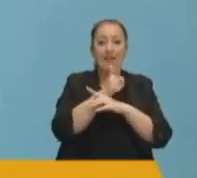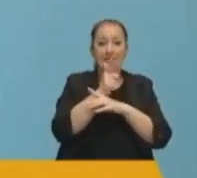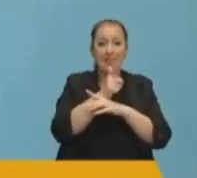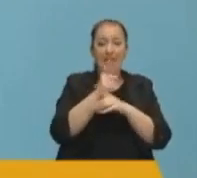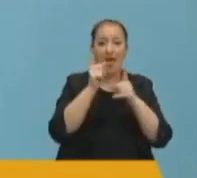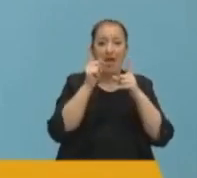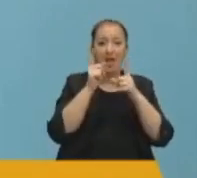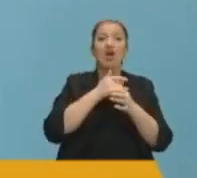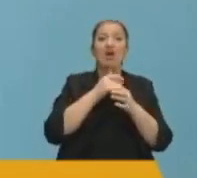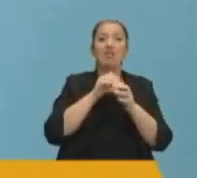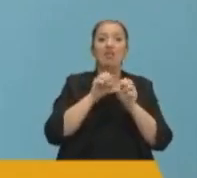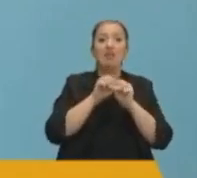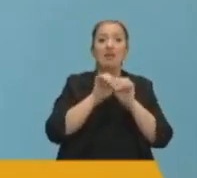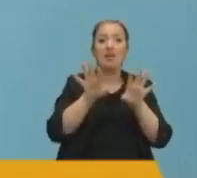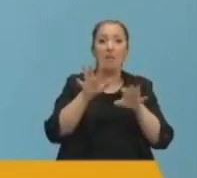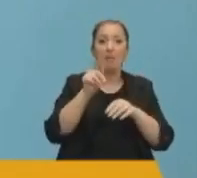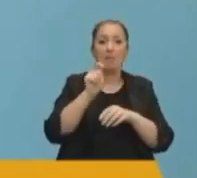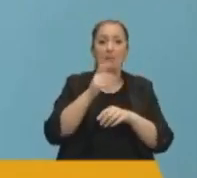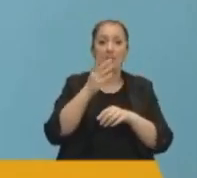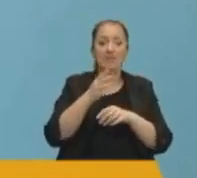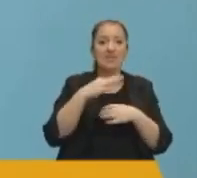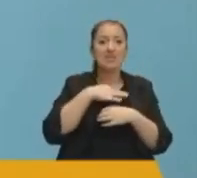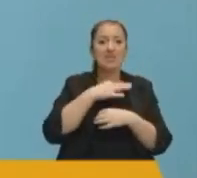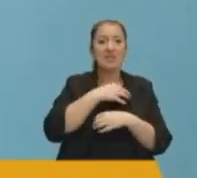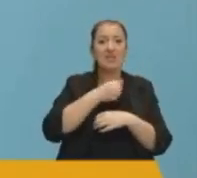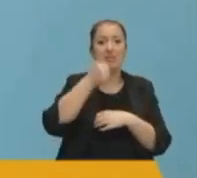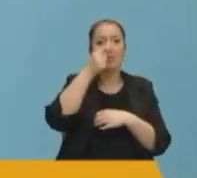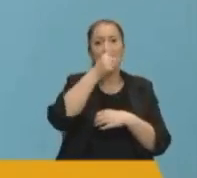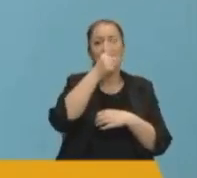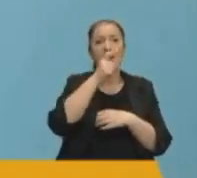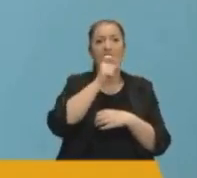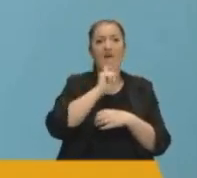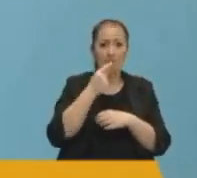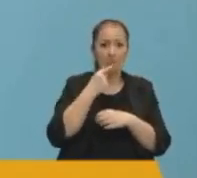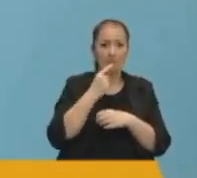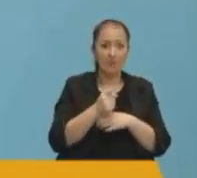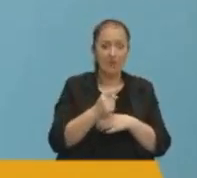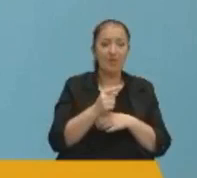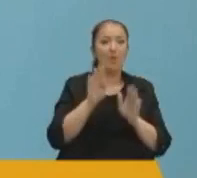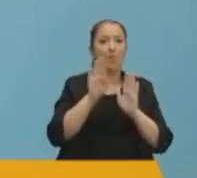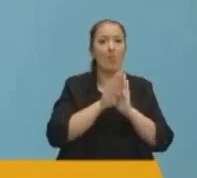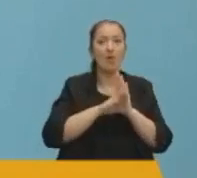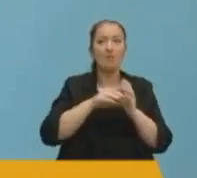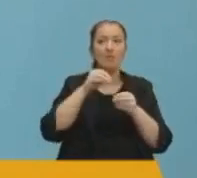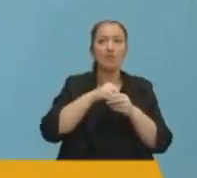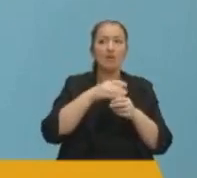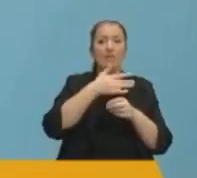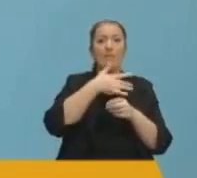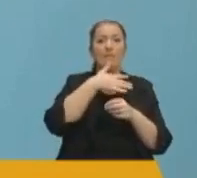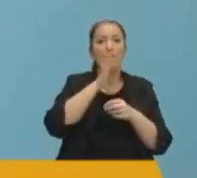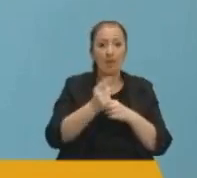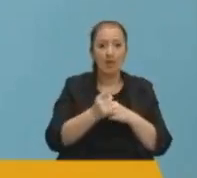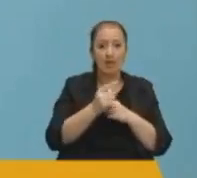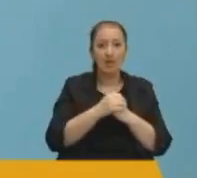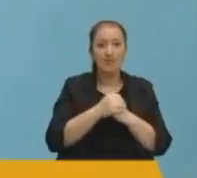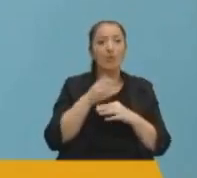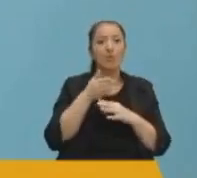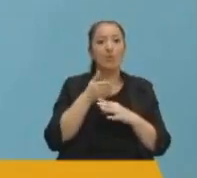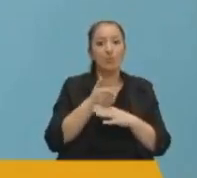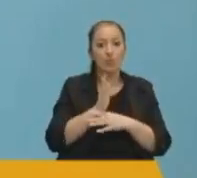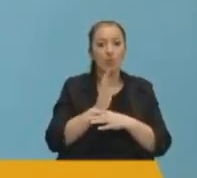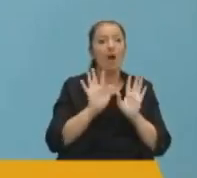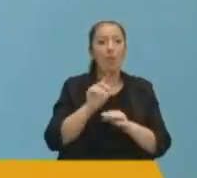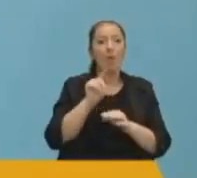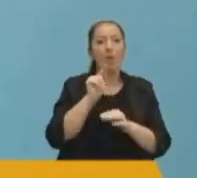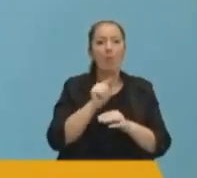vermeye nasıl cüret ettiniz? Sayın Başkan bunun bir hata olduğunu ifade ettiler ve programın içeriğini bilemeyeceklerini söylediler. Doğrudur